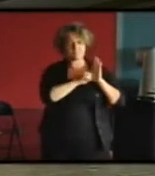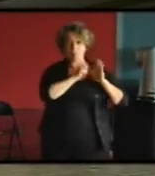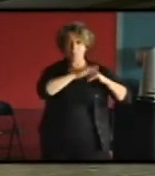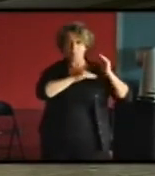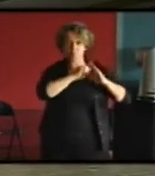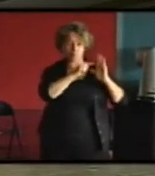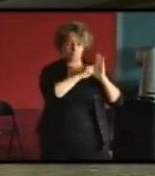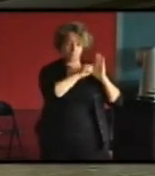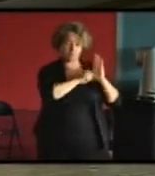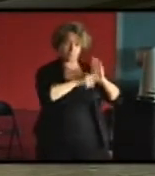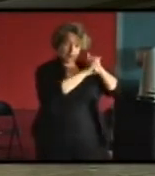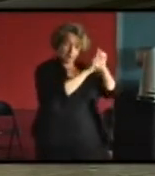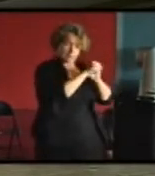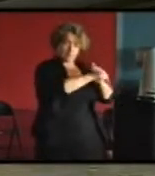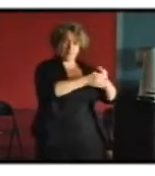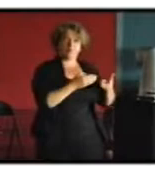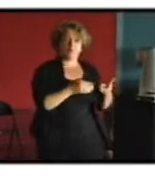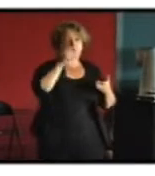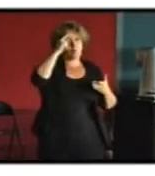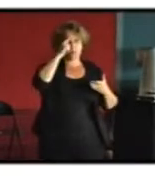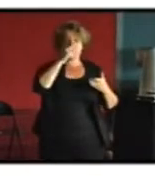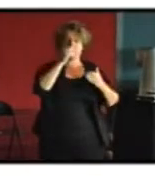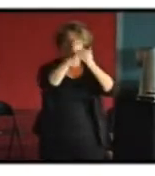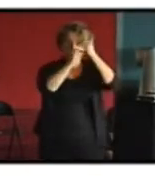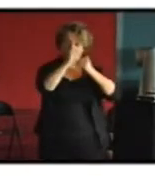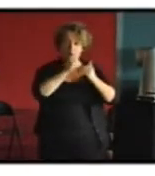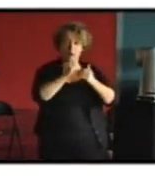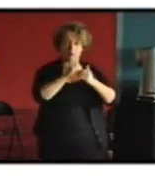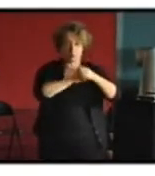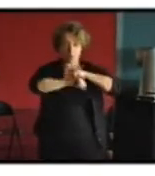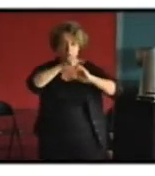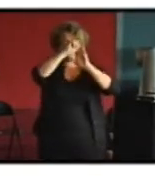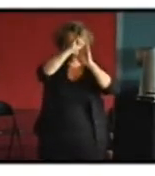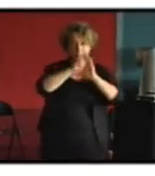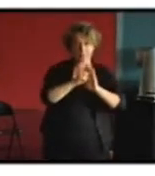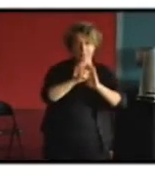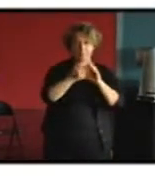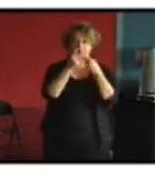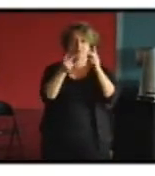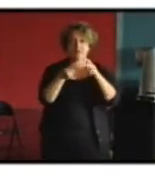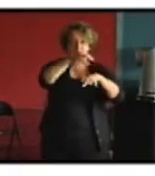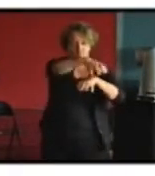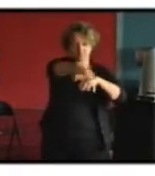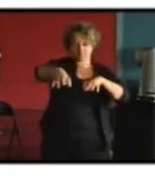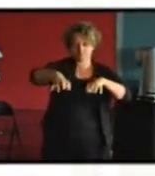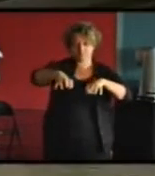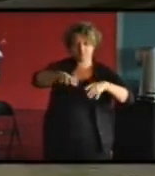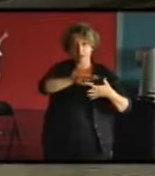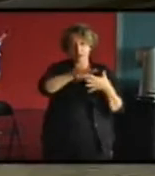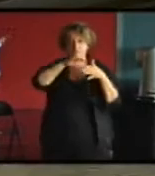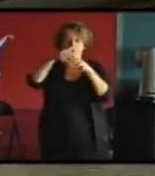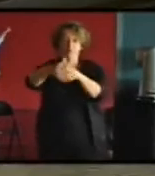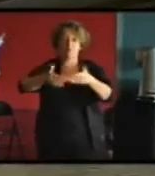'urbanisme peu à peu bougent changent on sait très bien aussi que si on veut que les copropriétaires